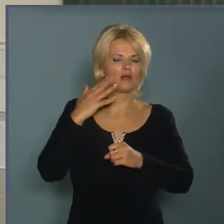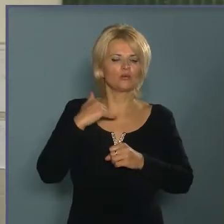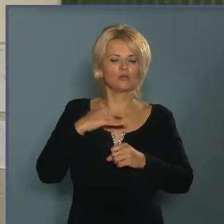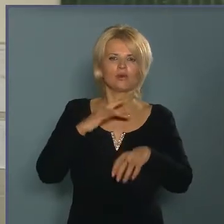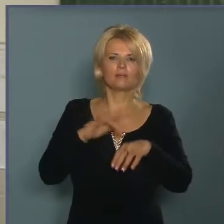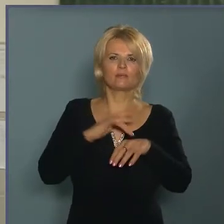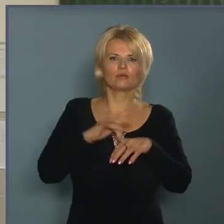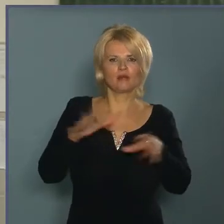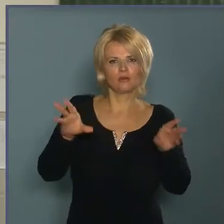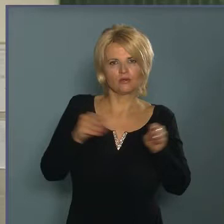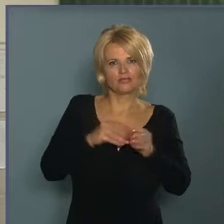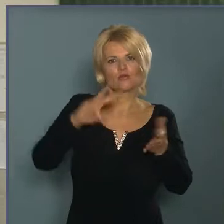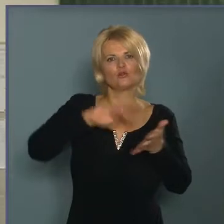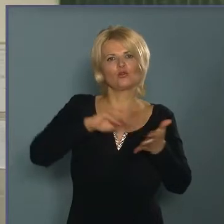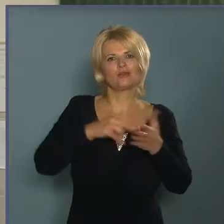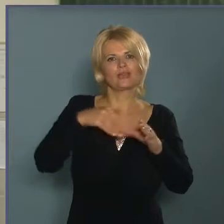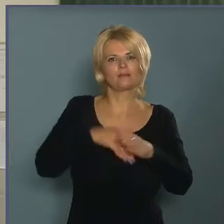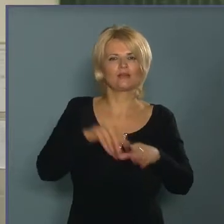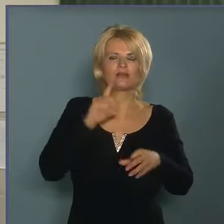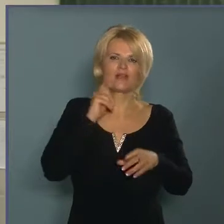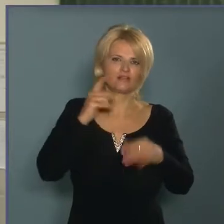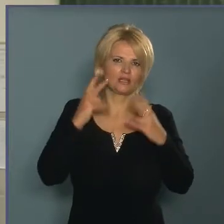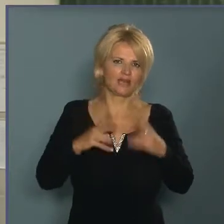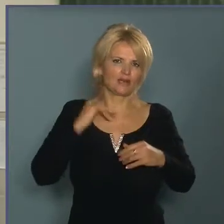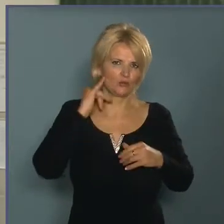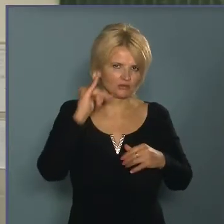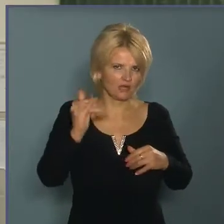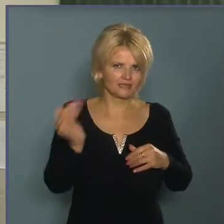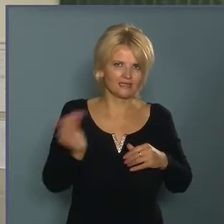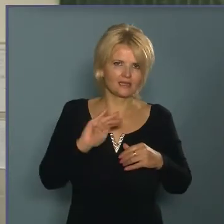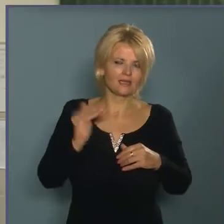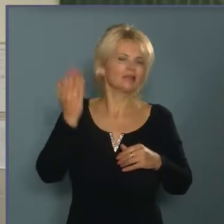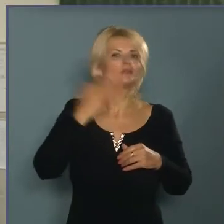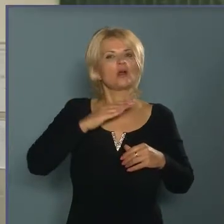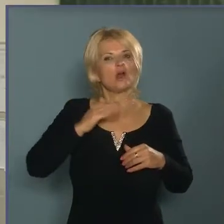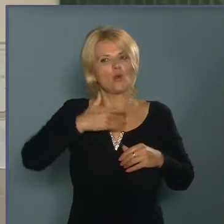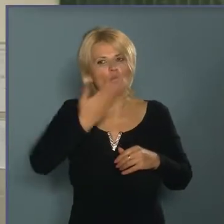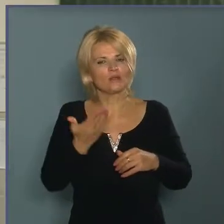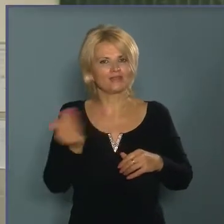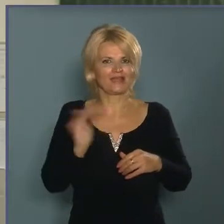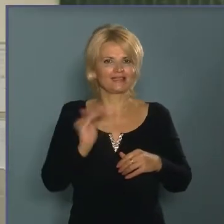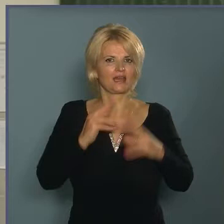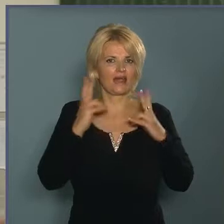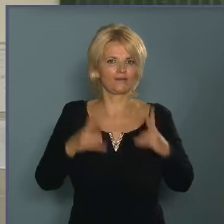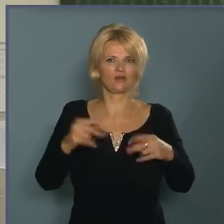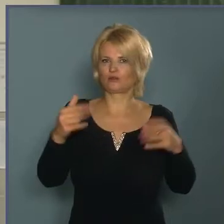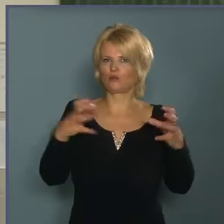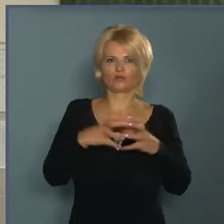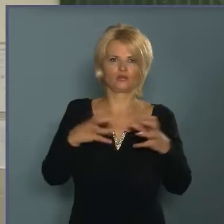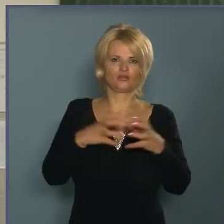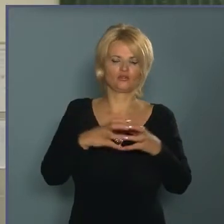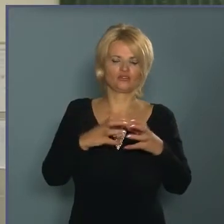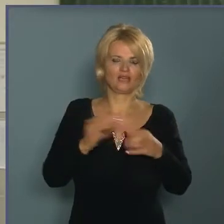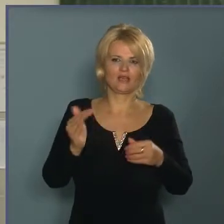hogy legalább ne kelljen sokat utazni a gyereknek, és ha csak ötven van, akkor is ez egy közösség. És egy ötven gyereknek